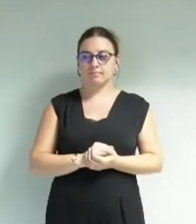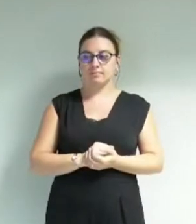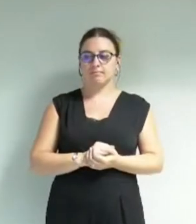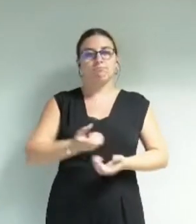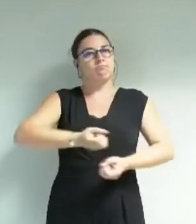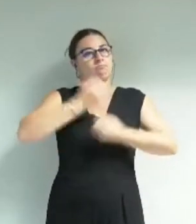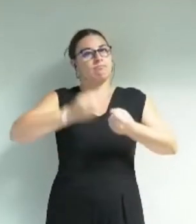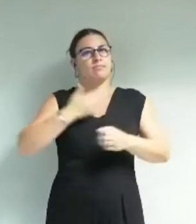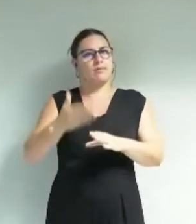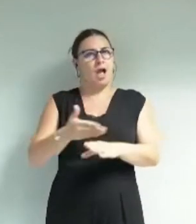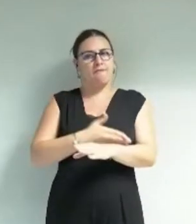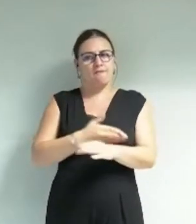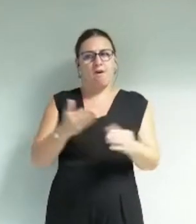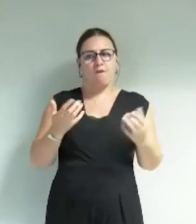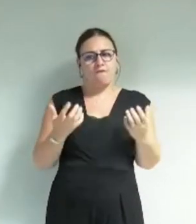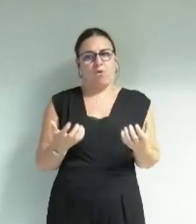intervention,